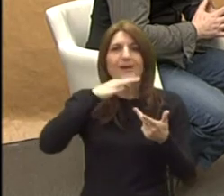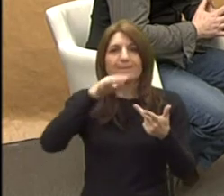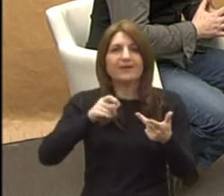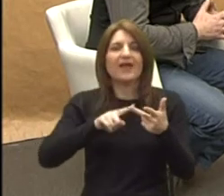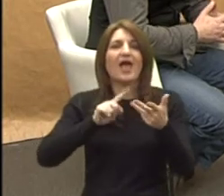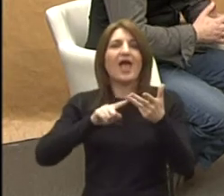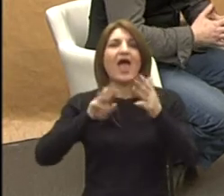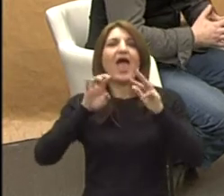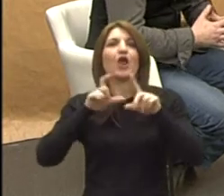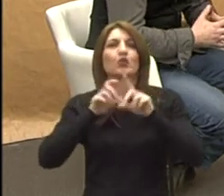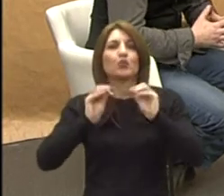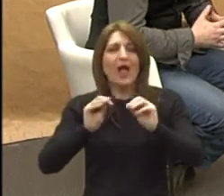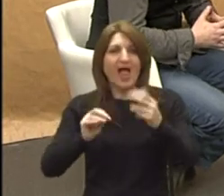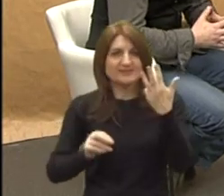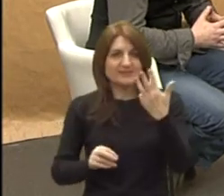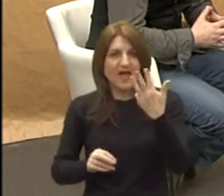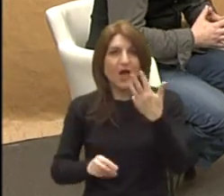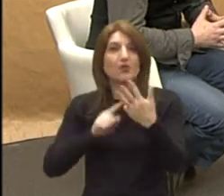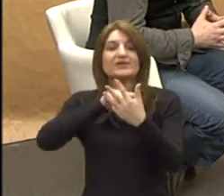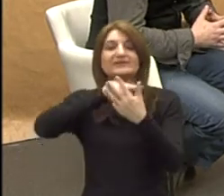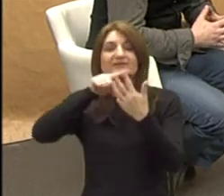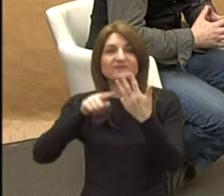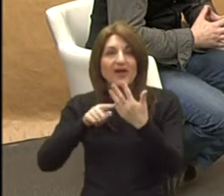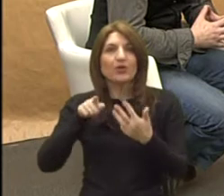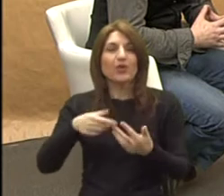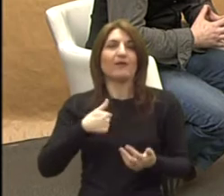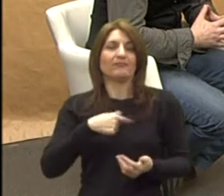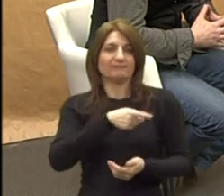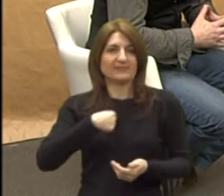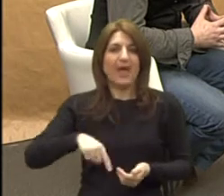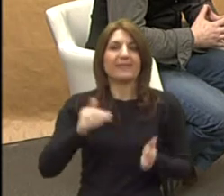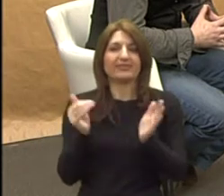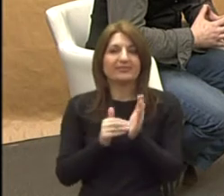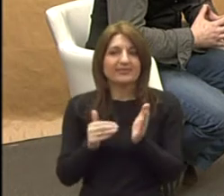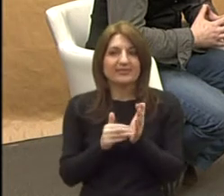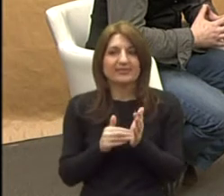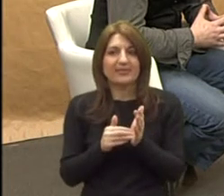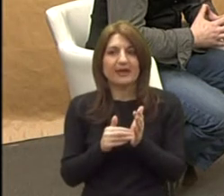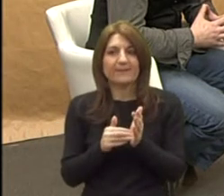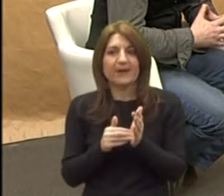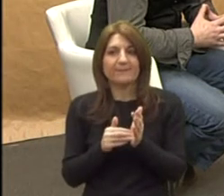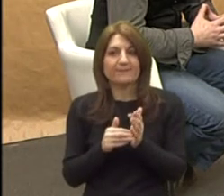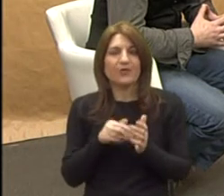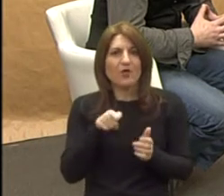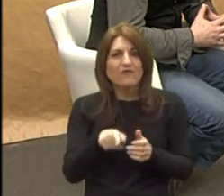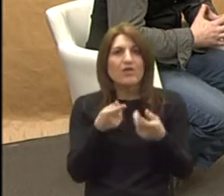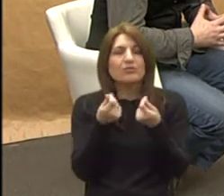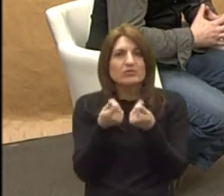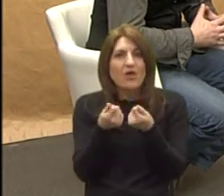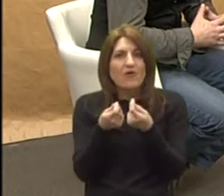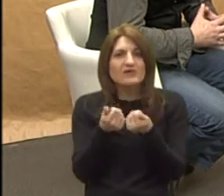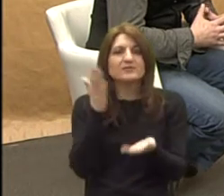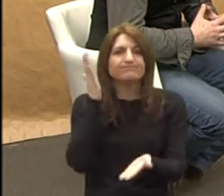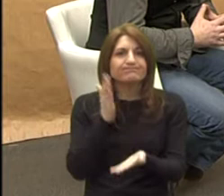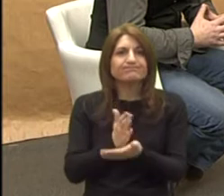edukacije. Evo, to je sve ono što je nama trebalo. Dakle, taj novac je namjenjen